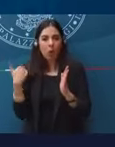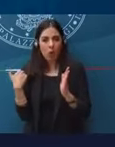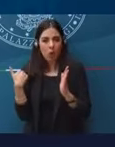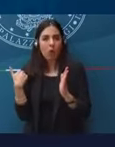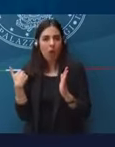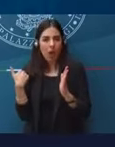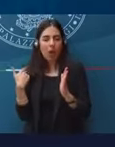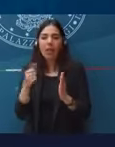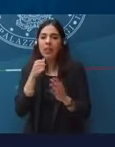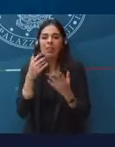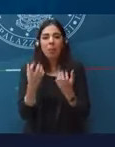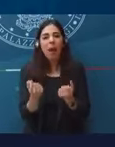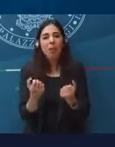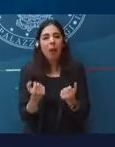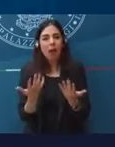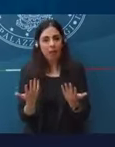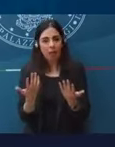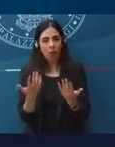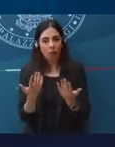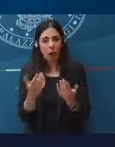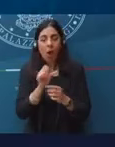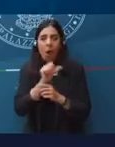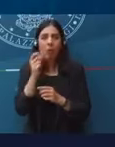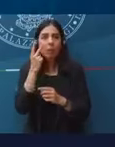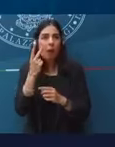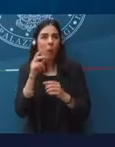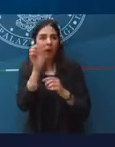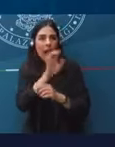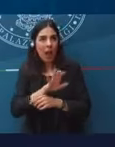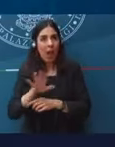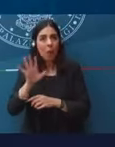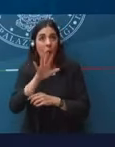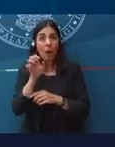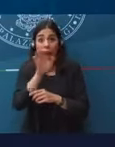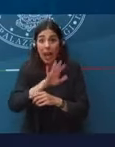coordinamento europeo. E poi, se no, uno fa altrimenti.